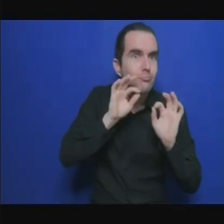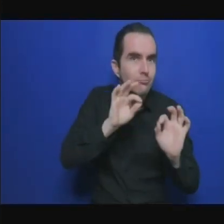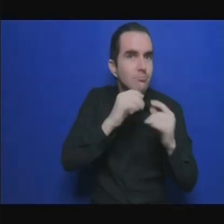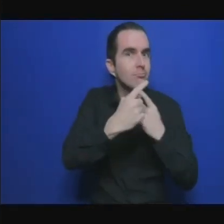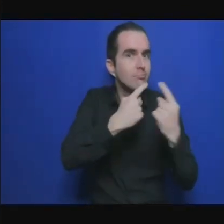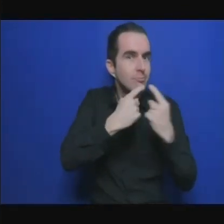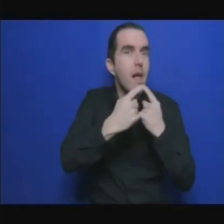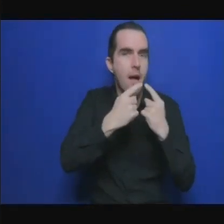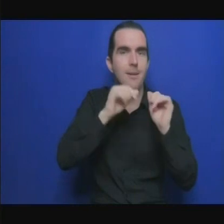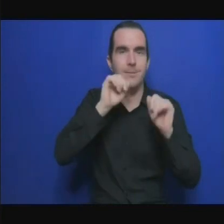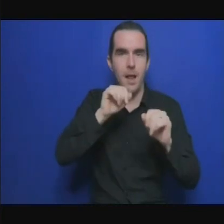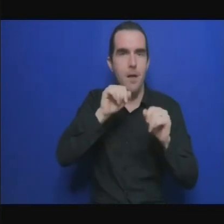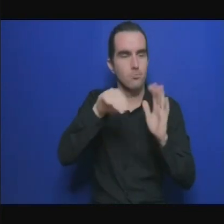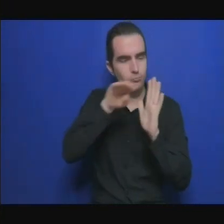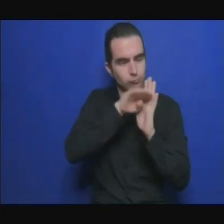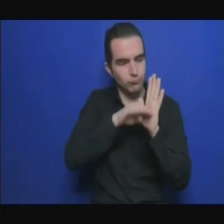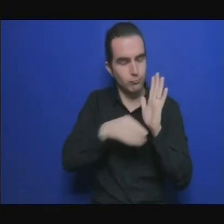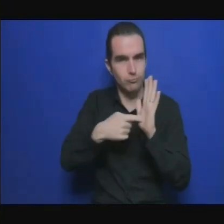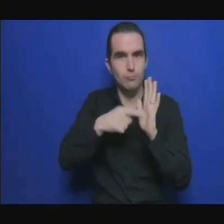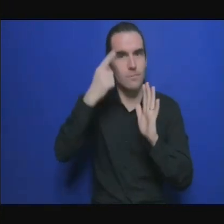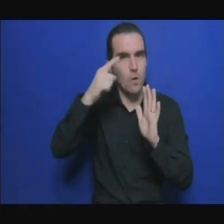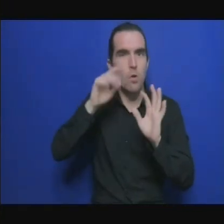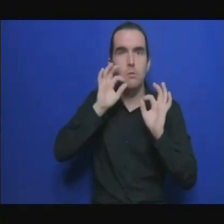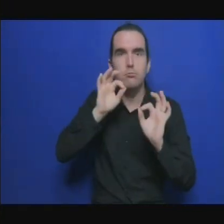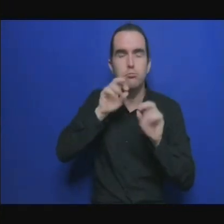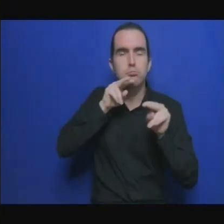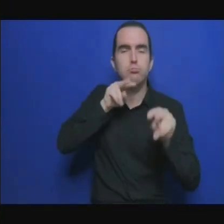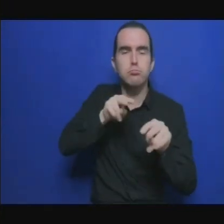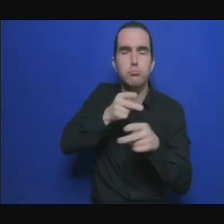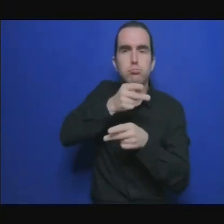pouvant être fournies aux bailleurs de fonds